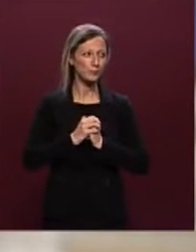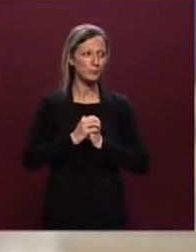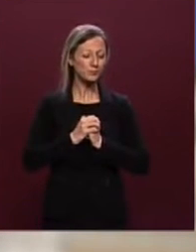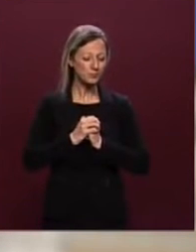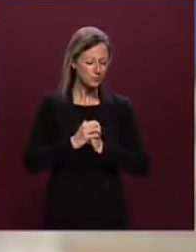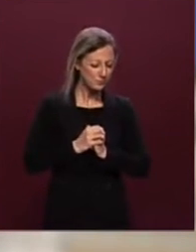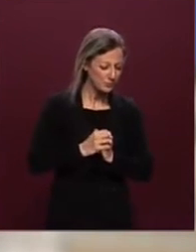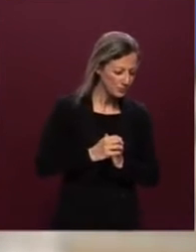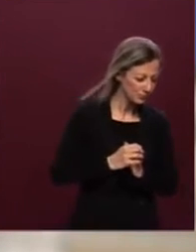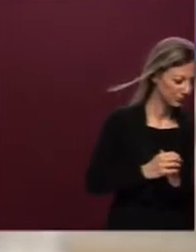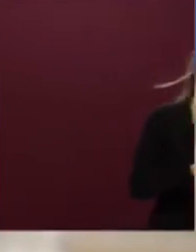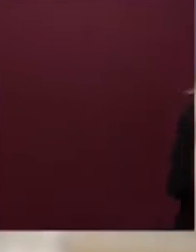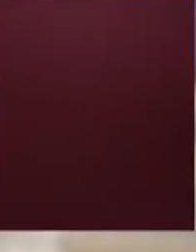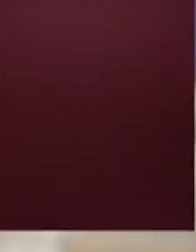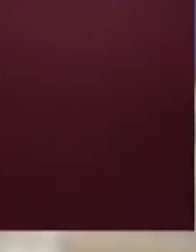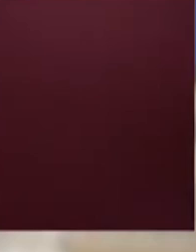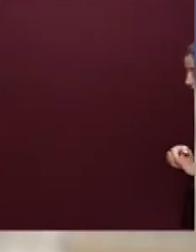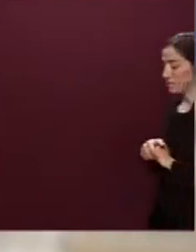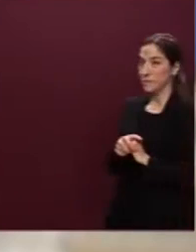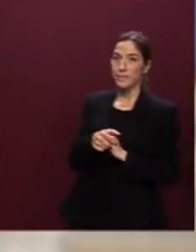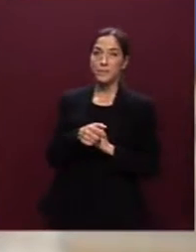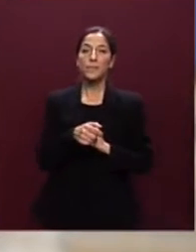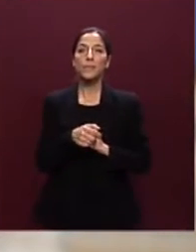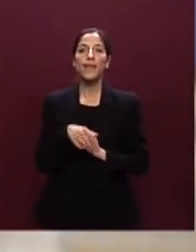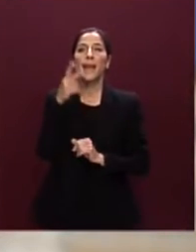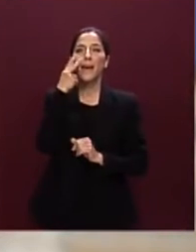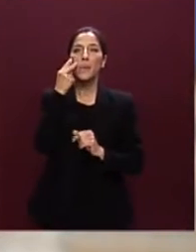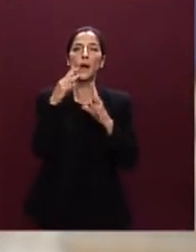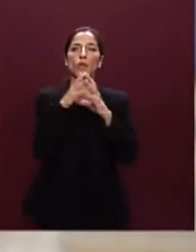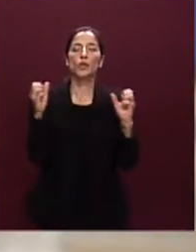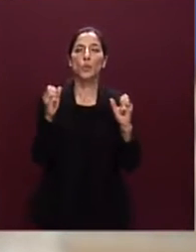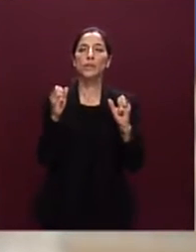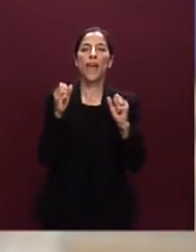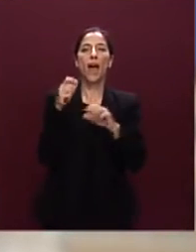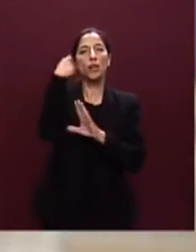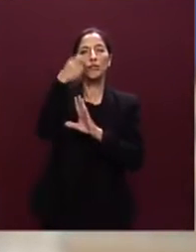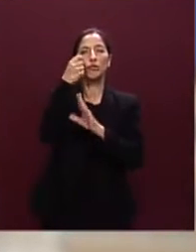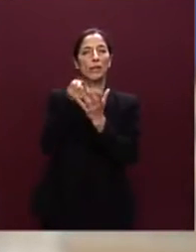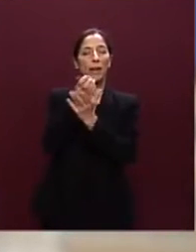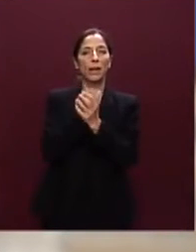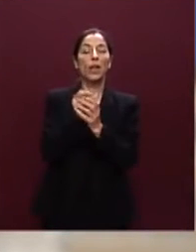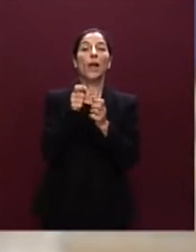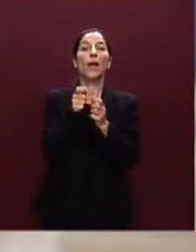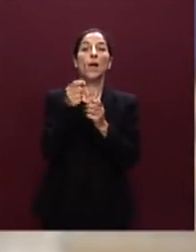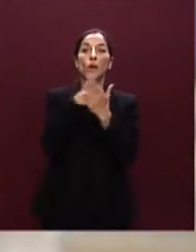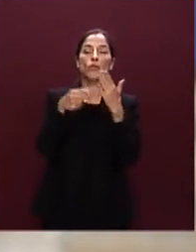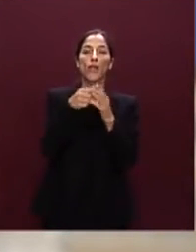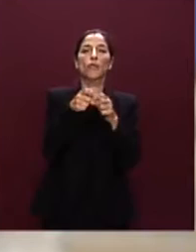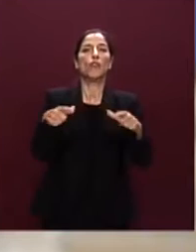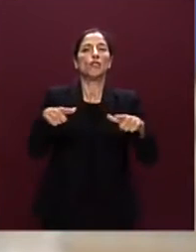allo sviluppo dell'industria cinematografica del progetto Cinecittà dove è stato individuato un progetto che